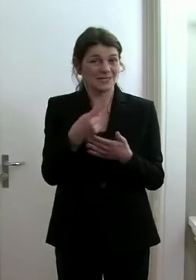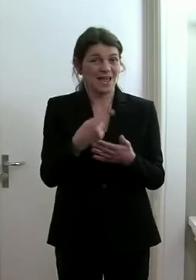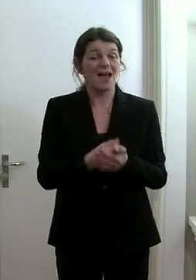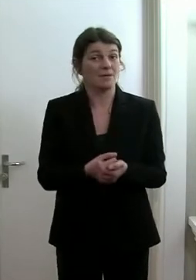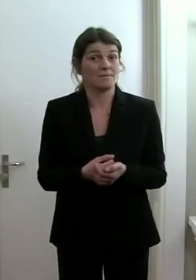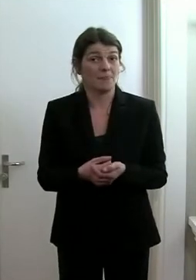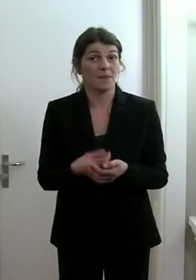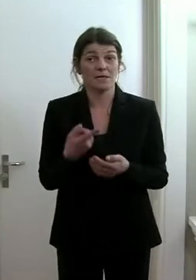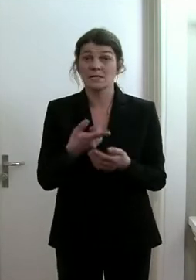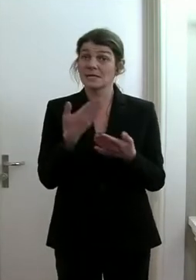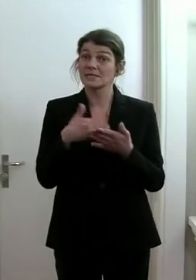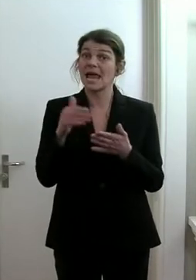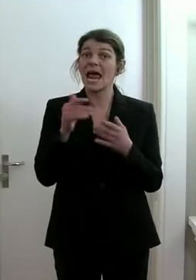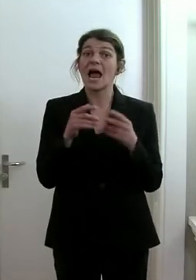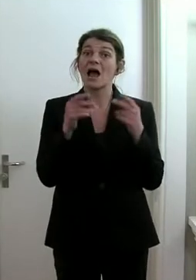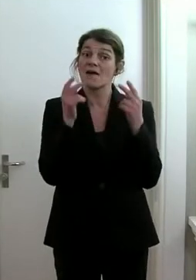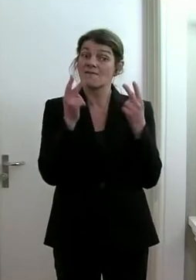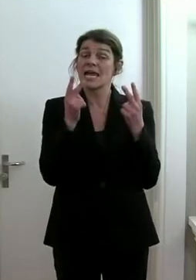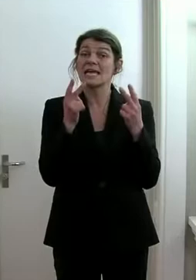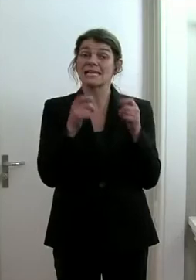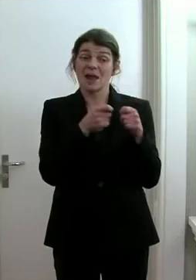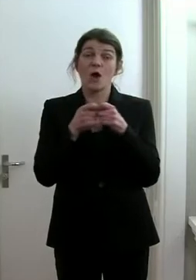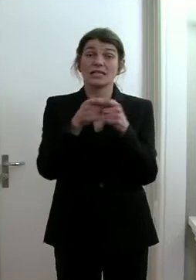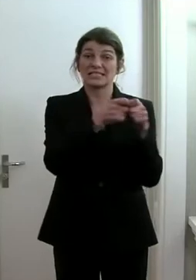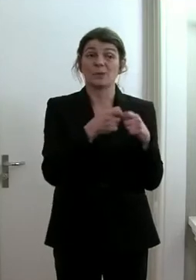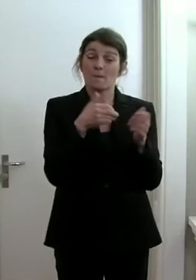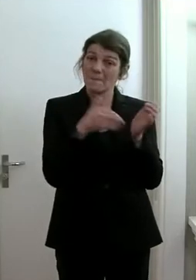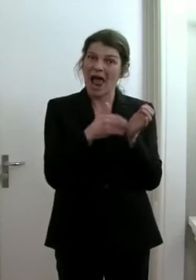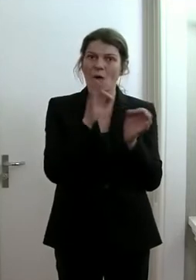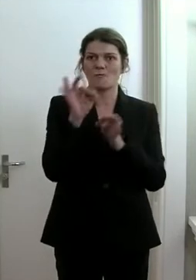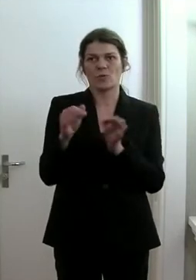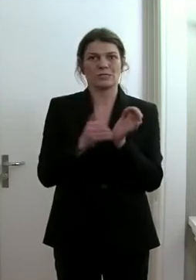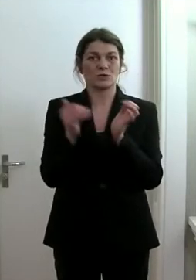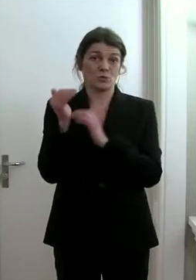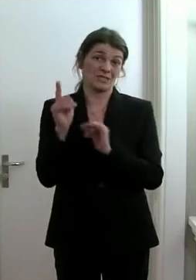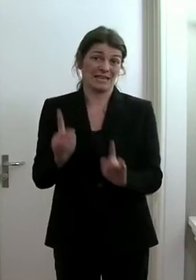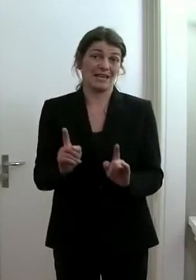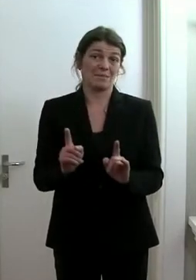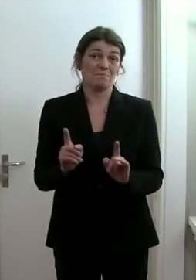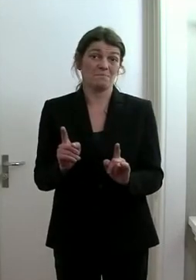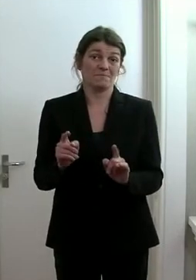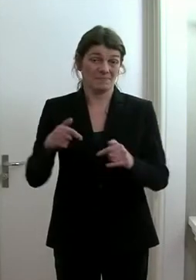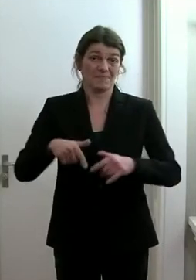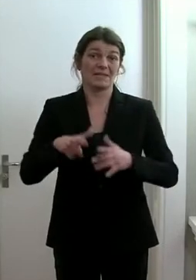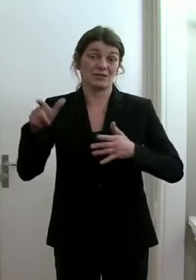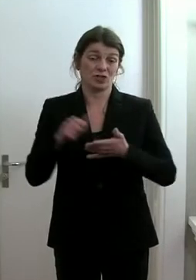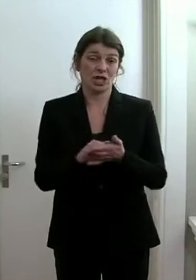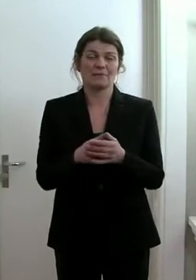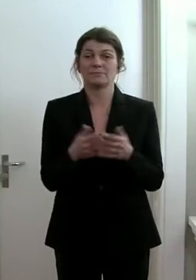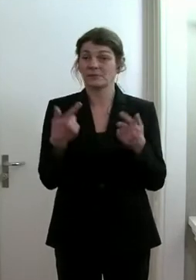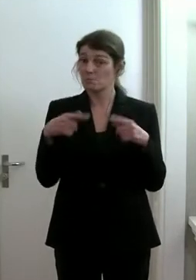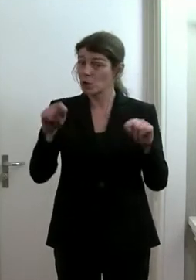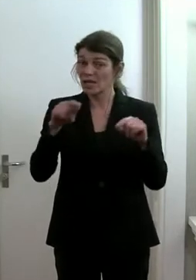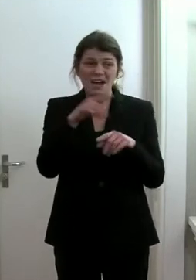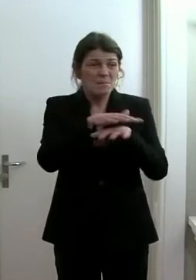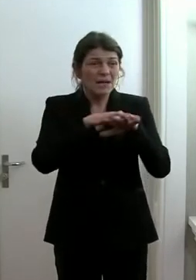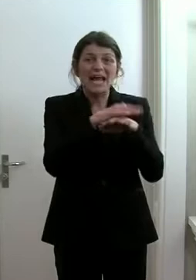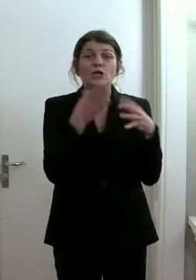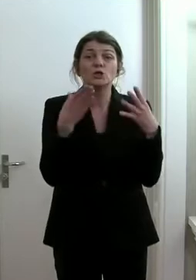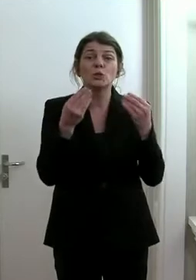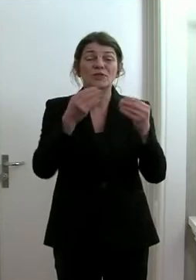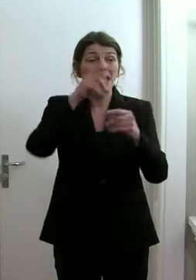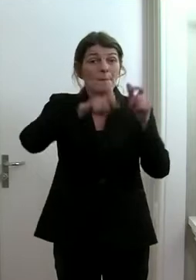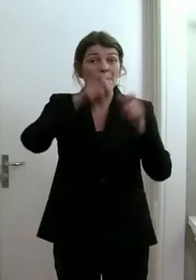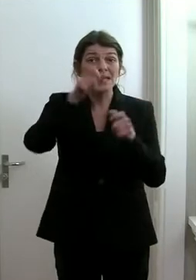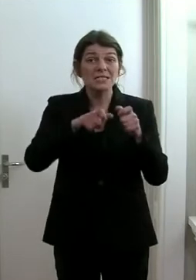hat, um eine sehr systemkritische Organisation für unser Land. Das heisst, dass wenn in diesem Bereich zu viele